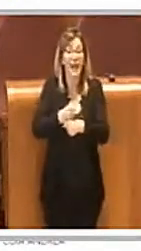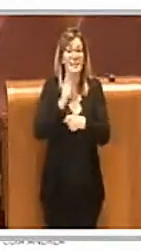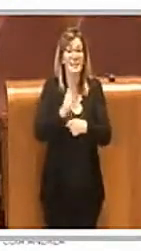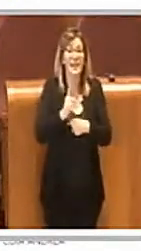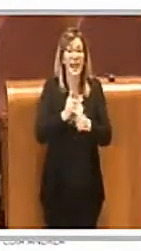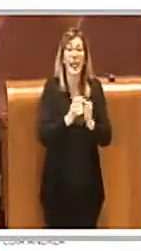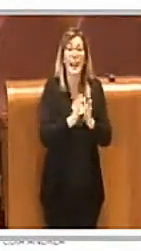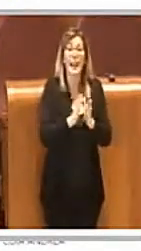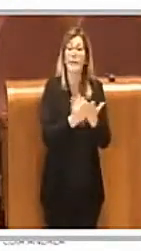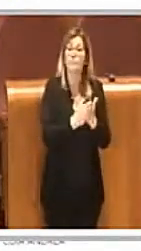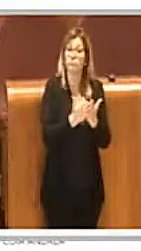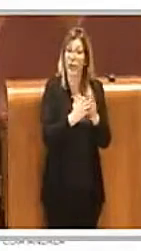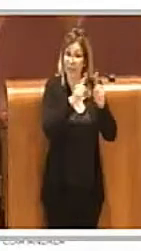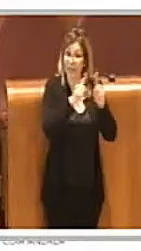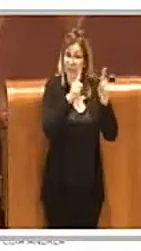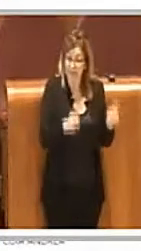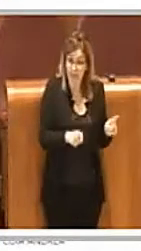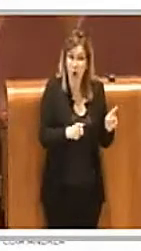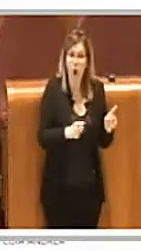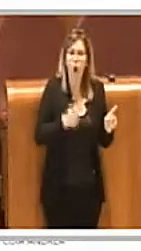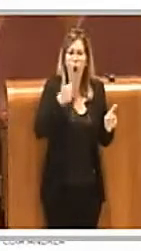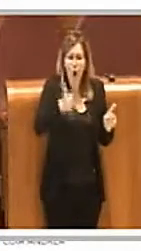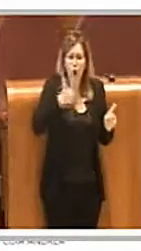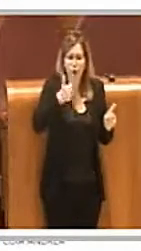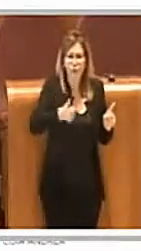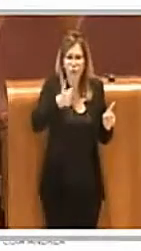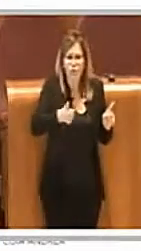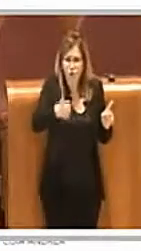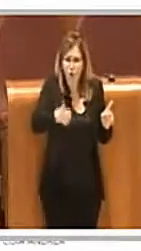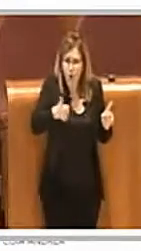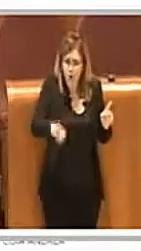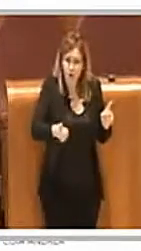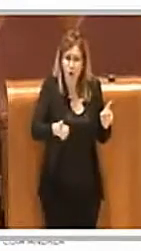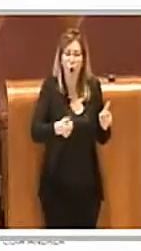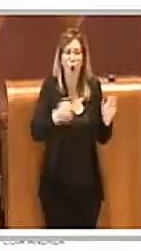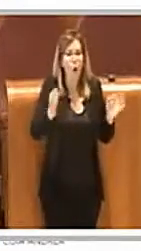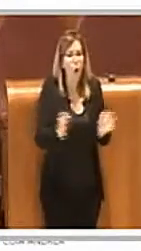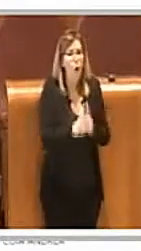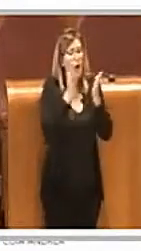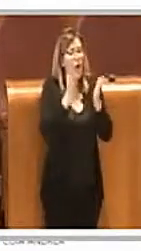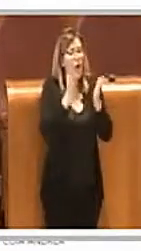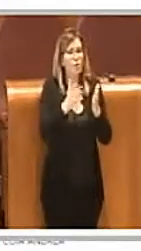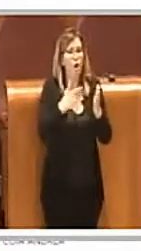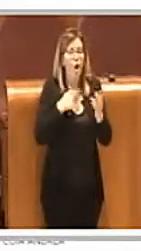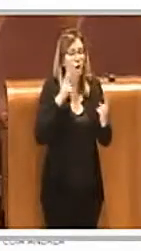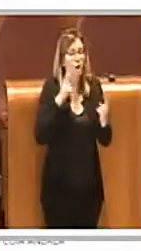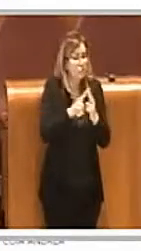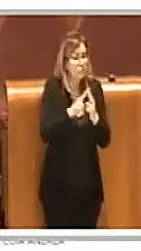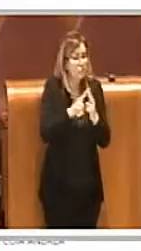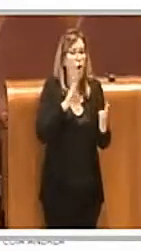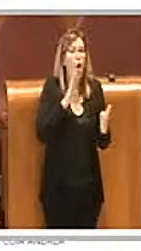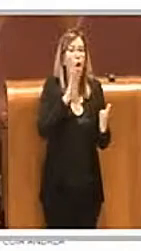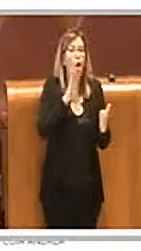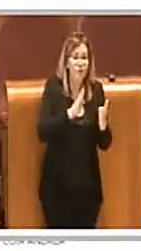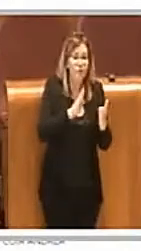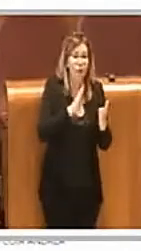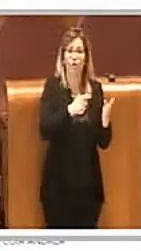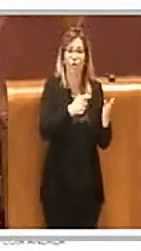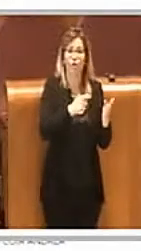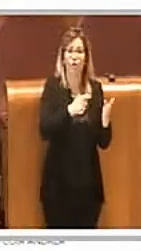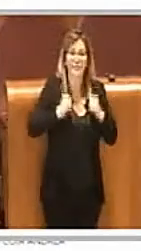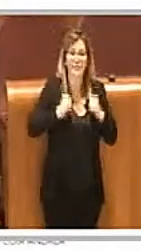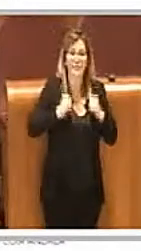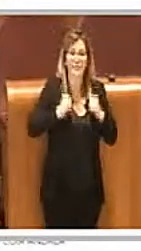ogni giorno, ogni commissione per noi è un'occasione di confronto con i cittadini, con gli operatori e con le istituzioni culturali.